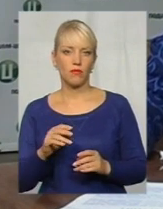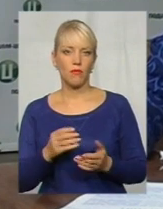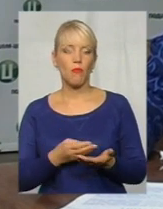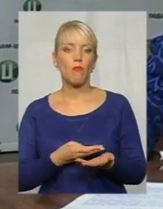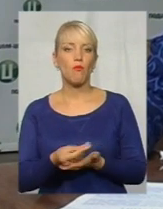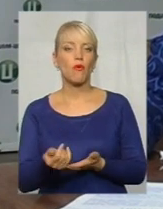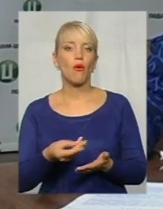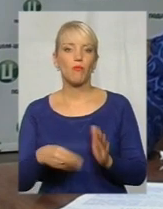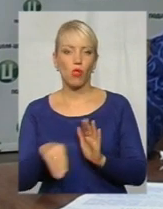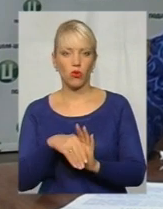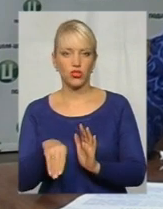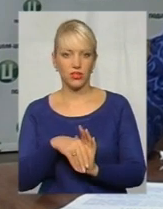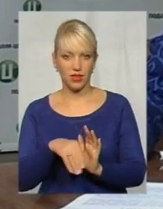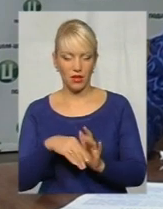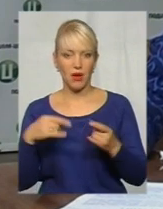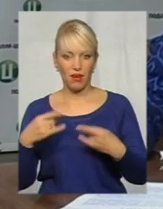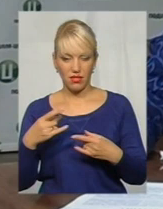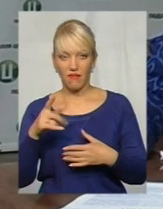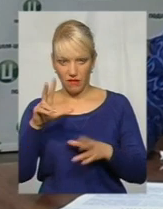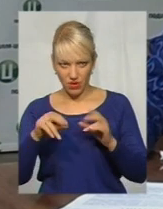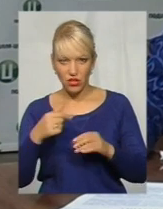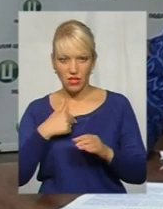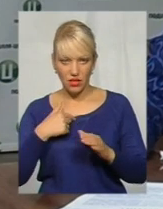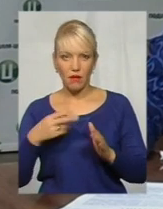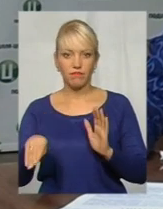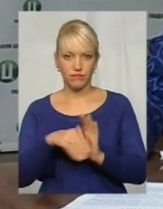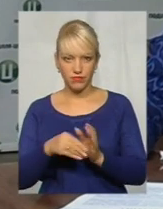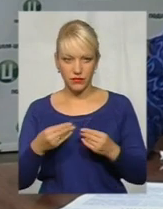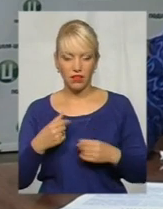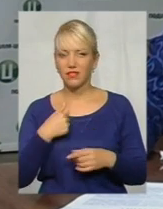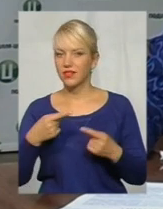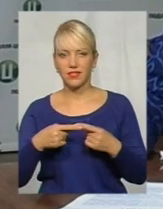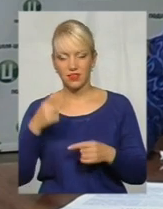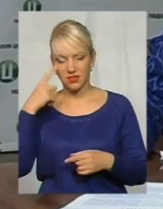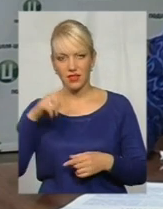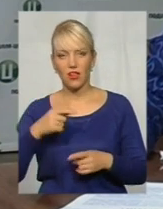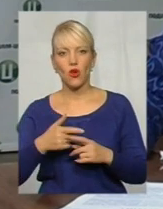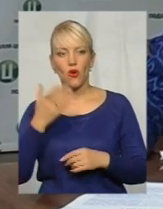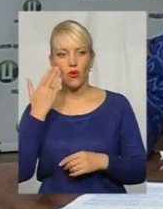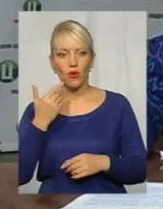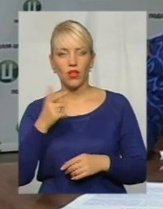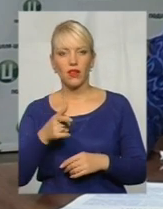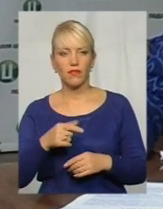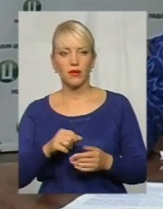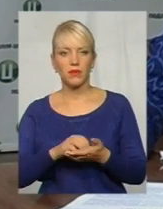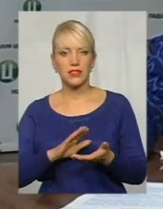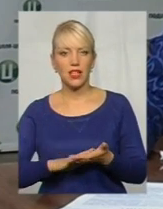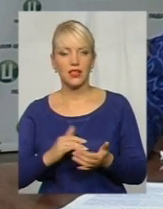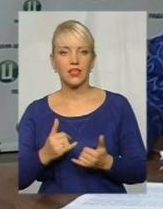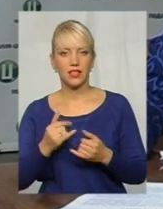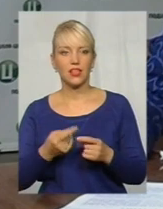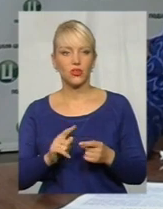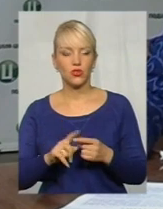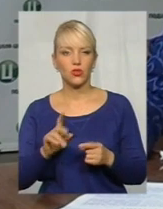Проплаченим каналом? Тобто ви вважаєте, що нас проплатили, так? Я це знаю. Тому що коли ми зверталися для того, щоб ви зробили